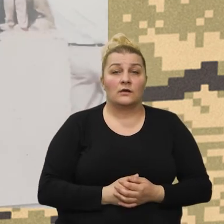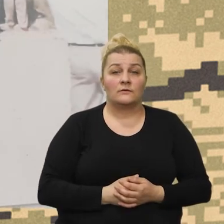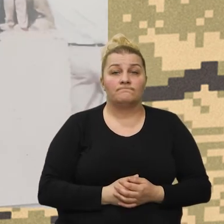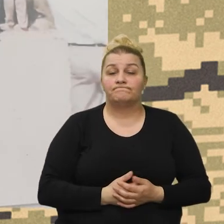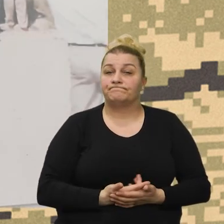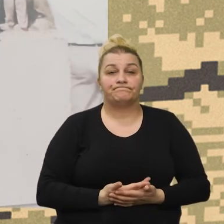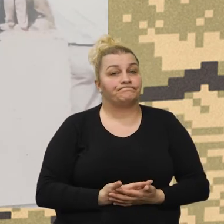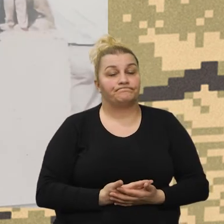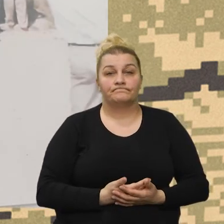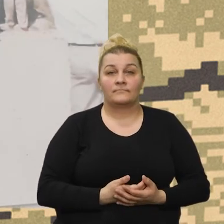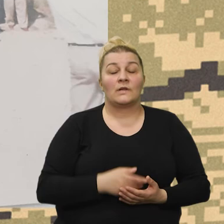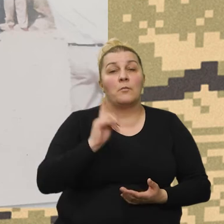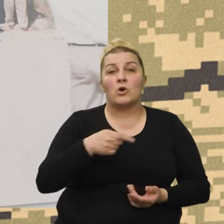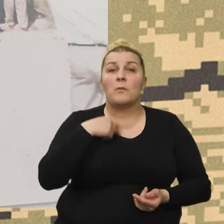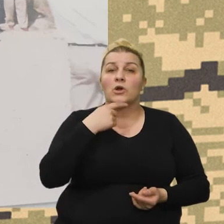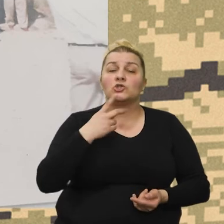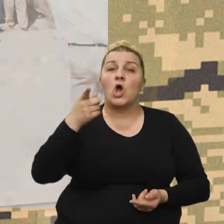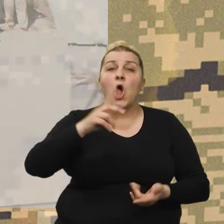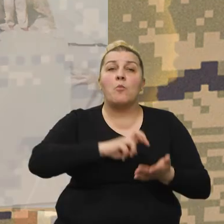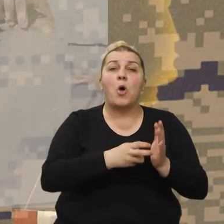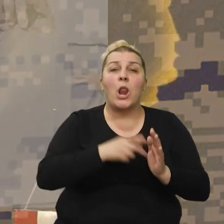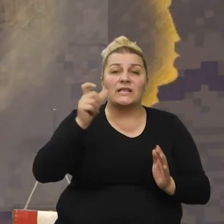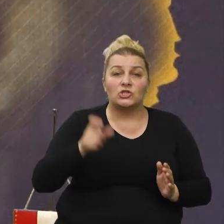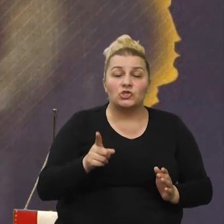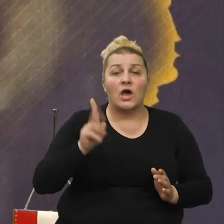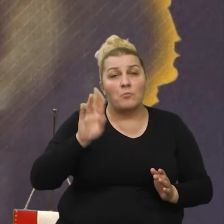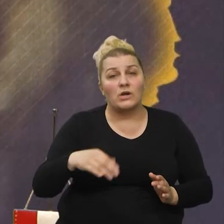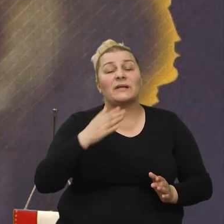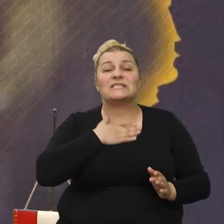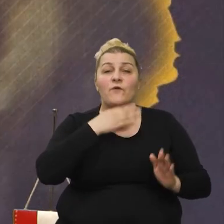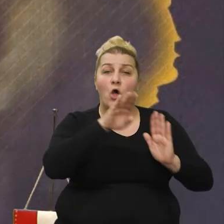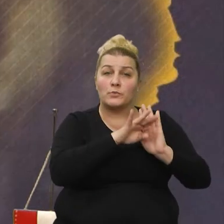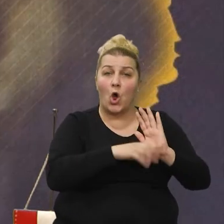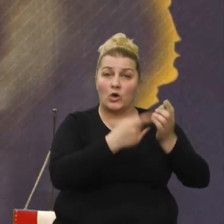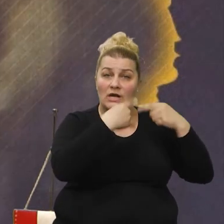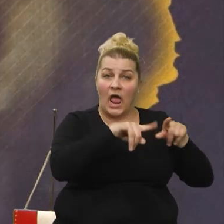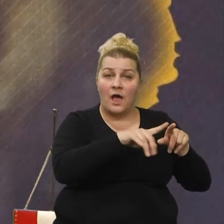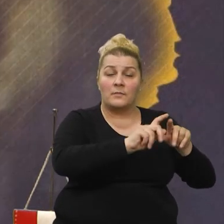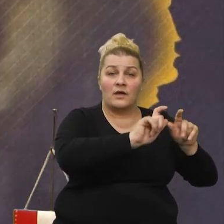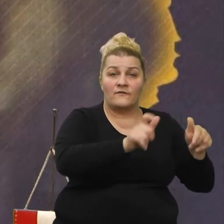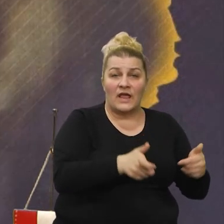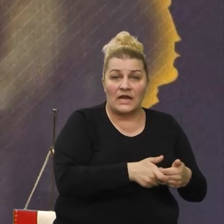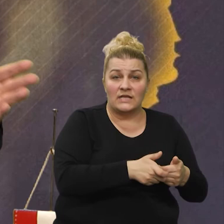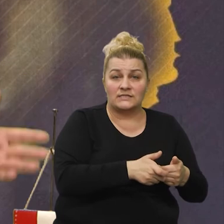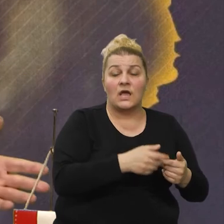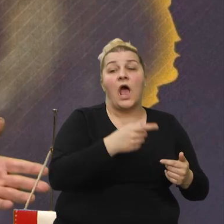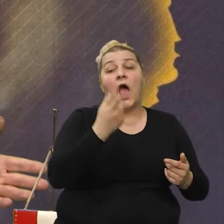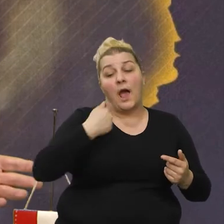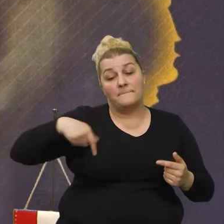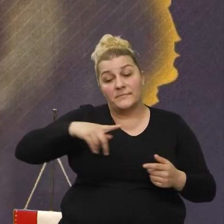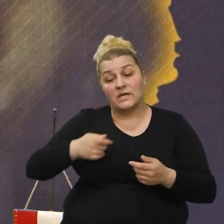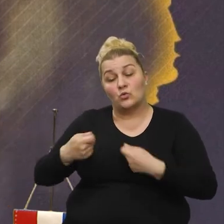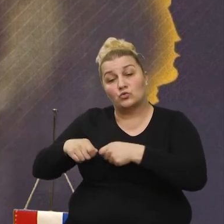Naprosto bi trebalo reći da političari trebaju imati svoj program polaganja, odavanja počasti, a mi svoj.